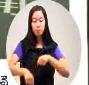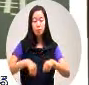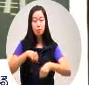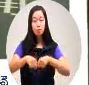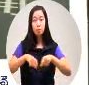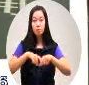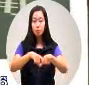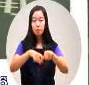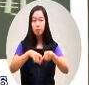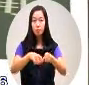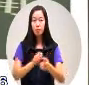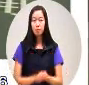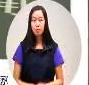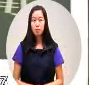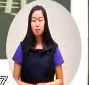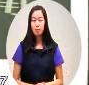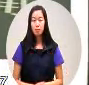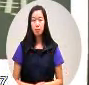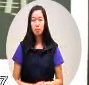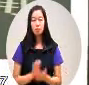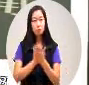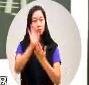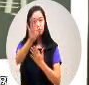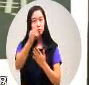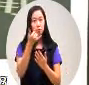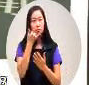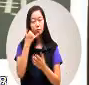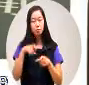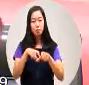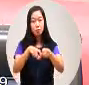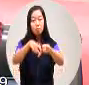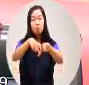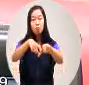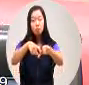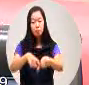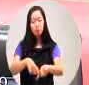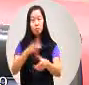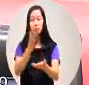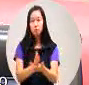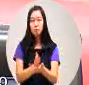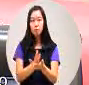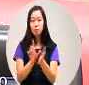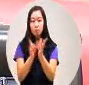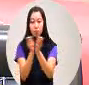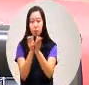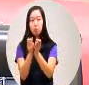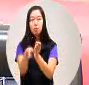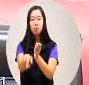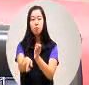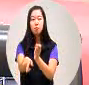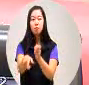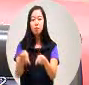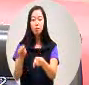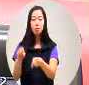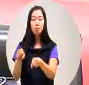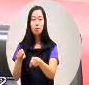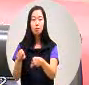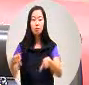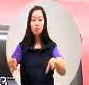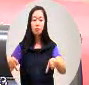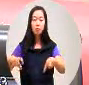可是后来就是因为停的时候刚好有一台摩托车骑脚车来